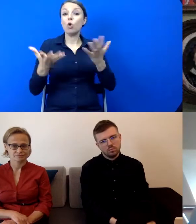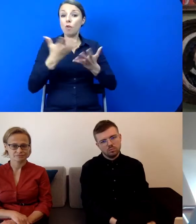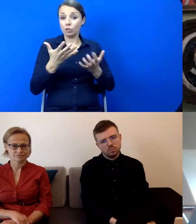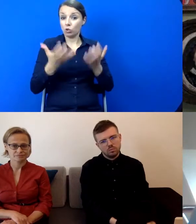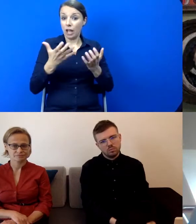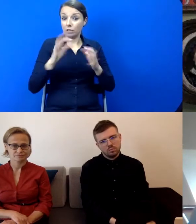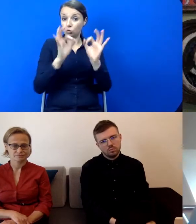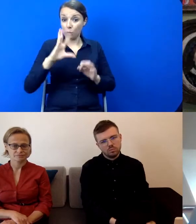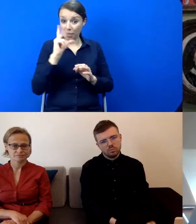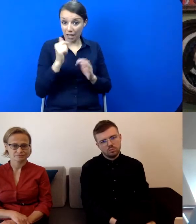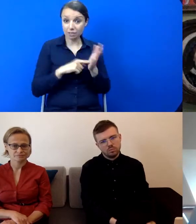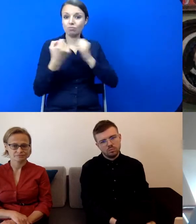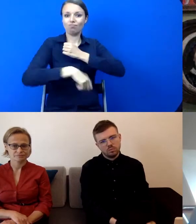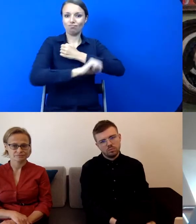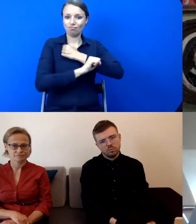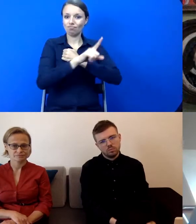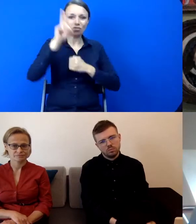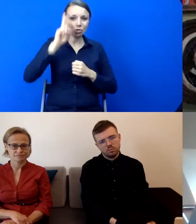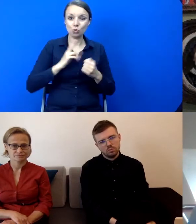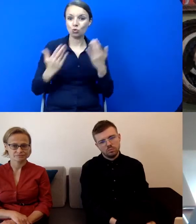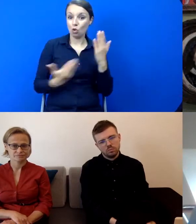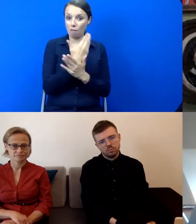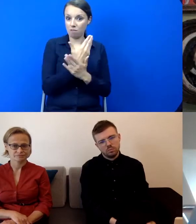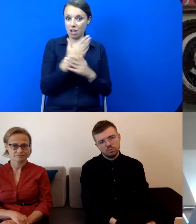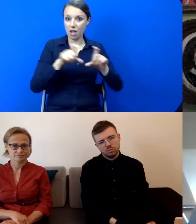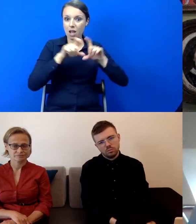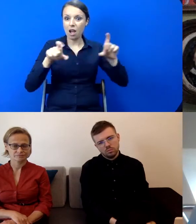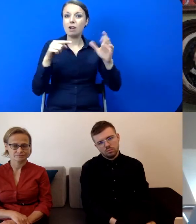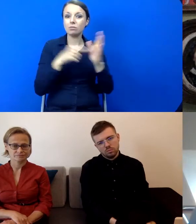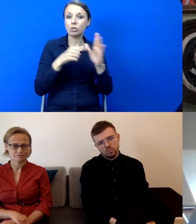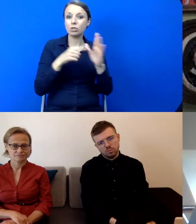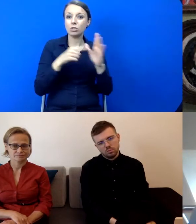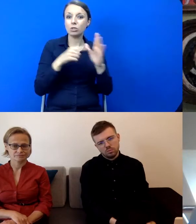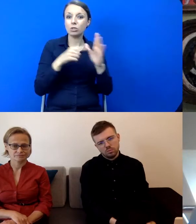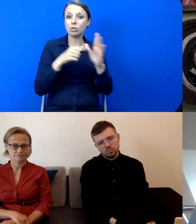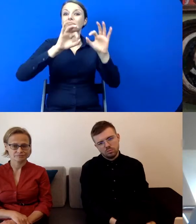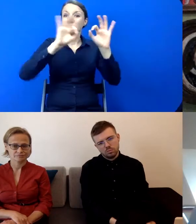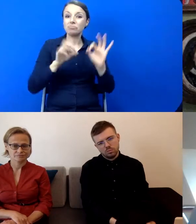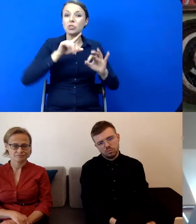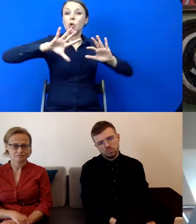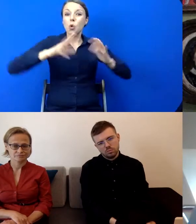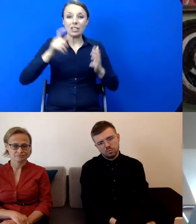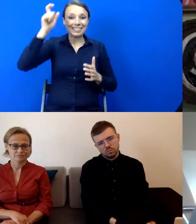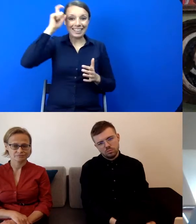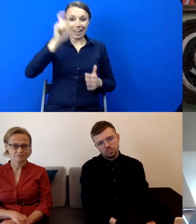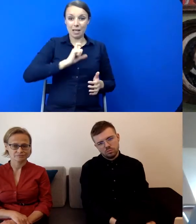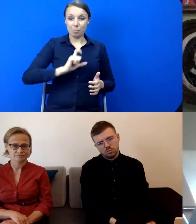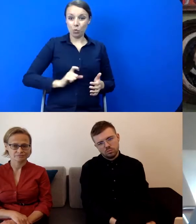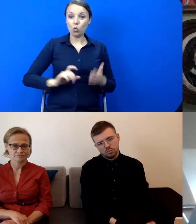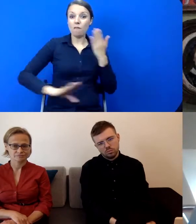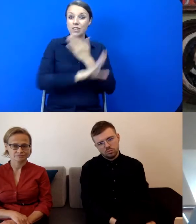się do rozwoju polskiej sztuki w, w ówczesnym czasie, czyli Centrum Biuro Wystaw Artystycznych.